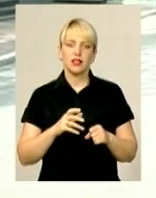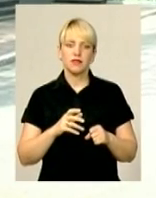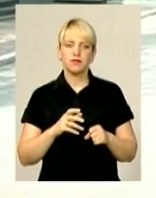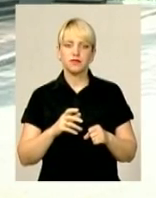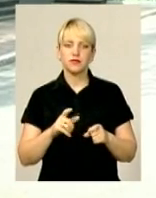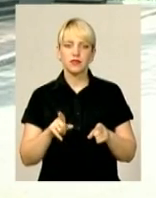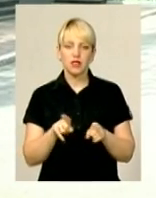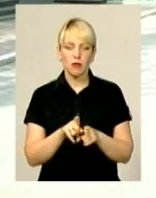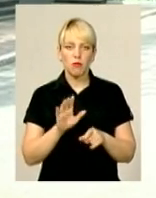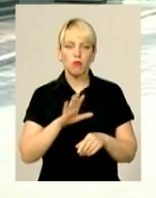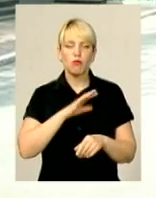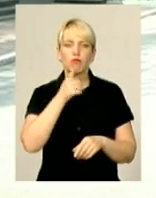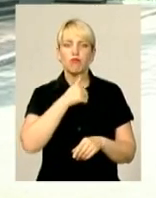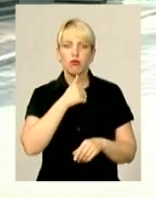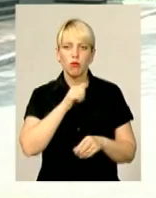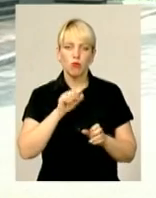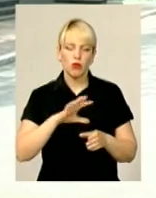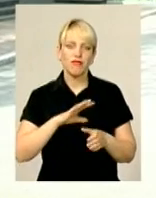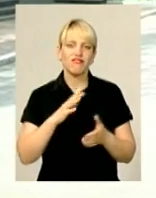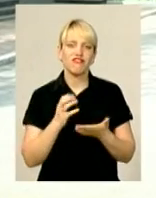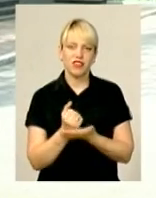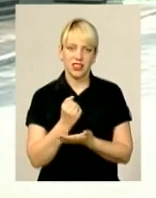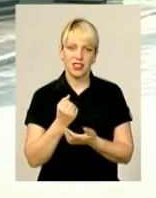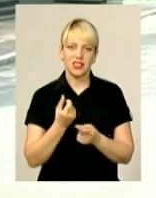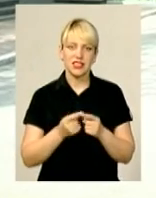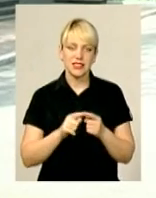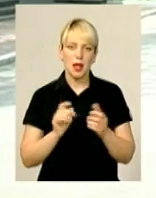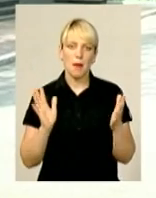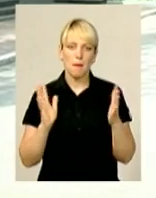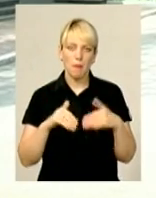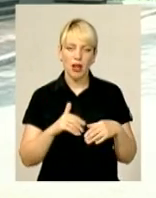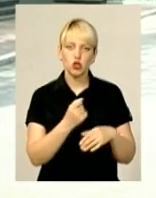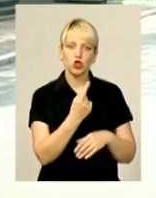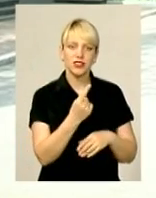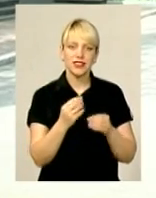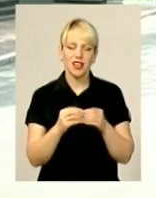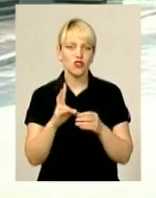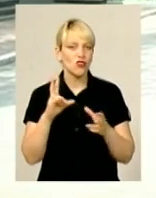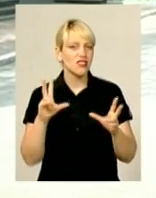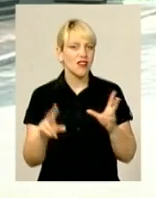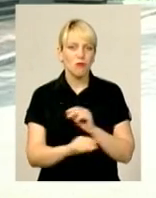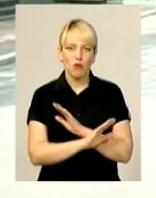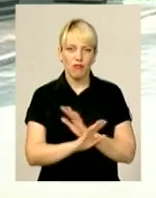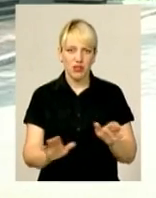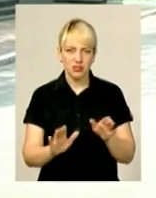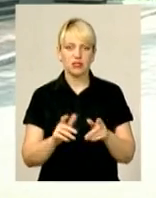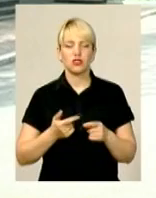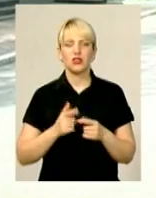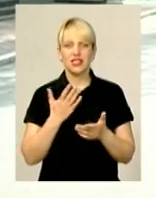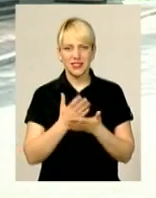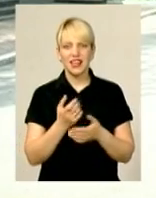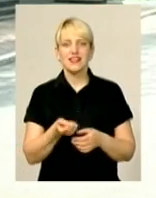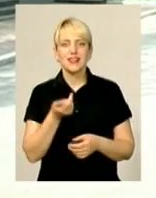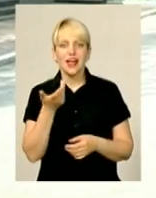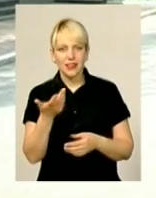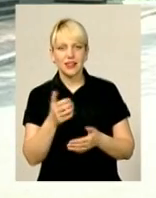зробити спробу і виграти цей матч у 12-10, але, на жаль, не повезло. Є кілька об'єктивних причин. Ми над цим будемо